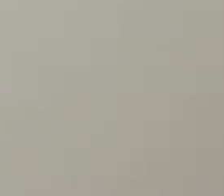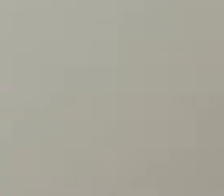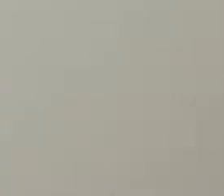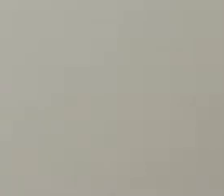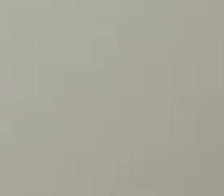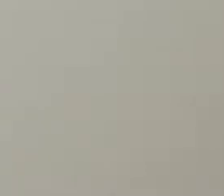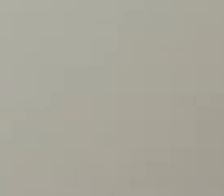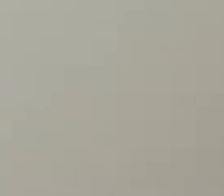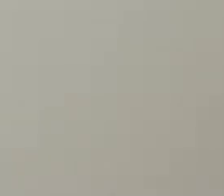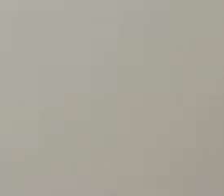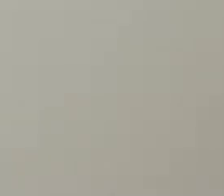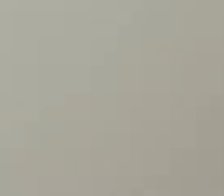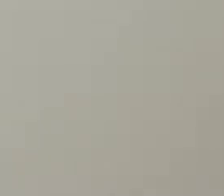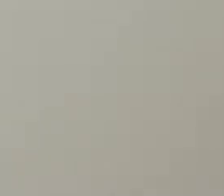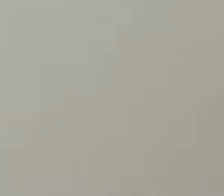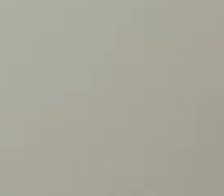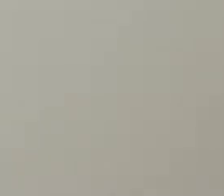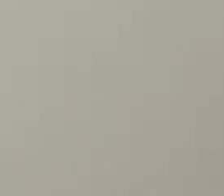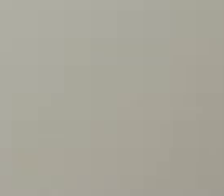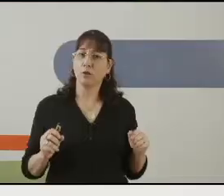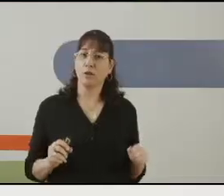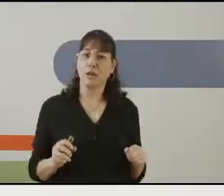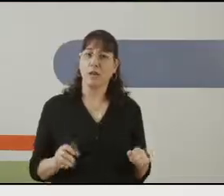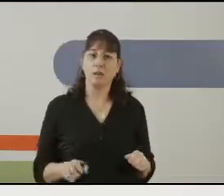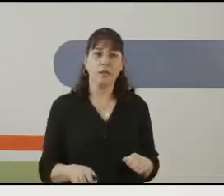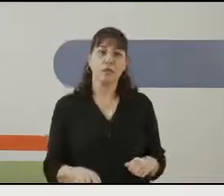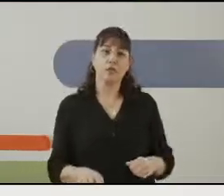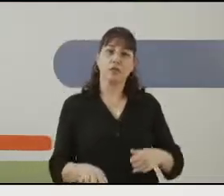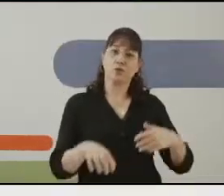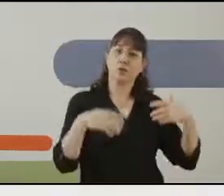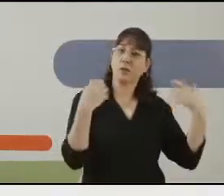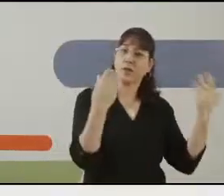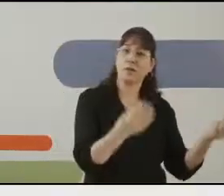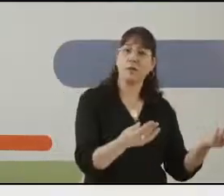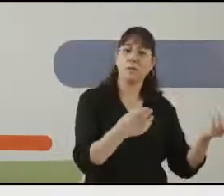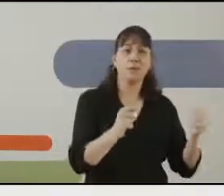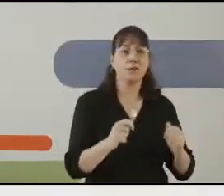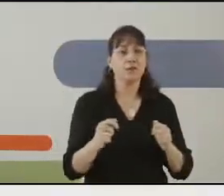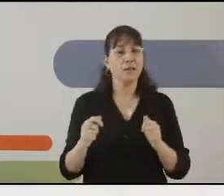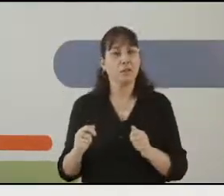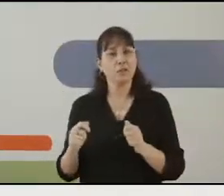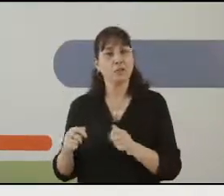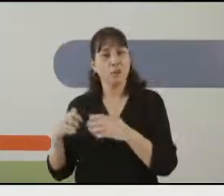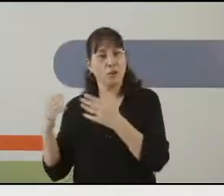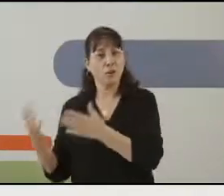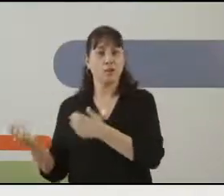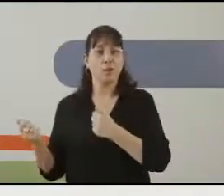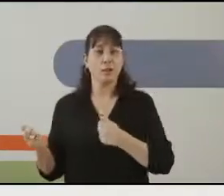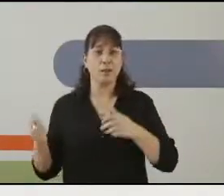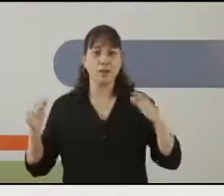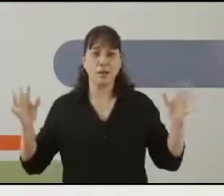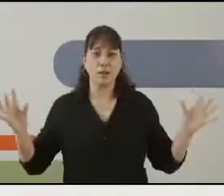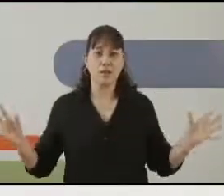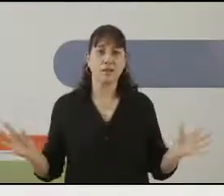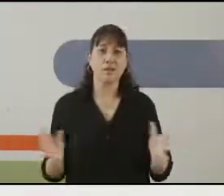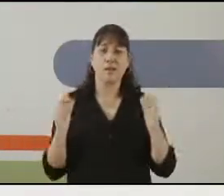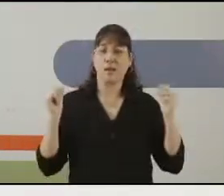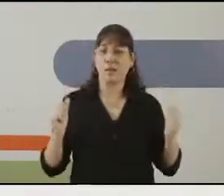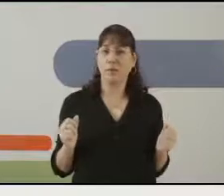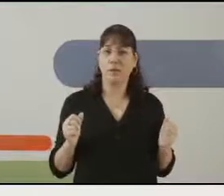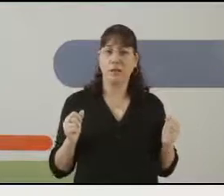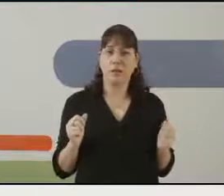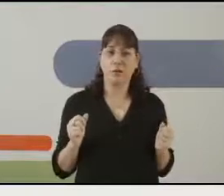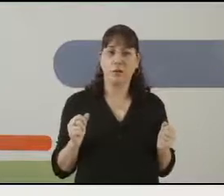ותגידו, אם אני נעזרת בעוד חברה, ואנחנו שתיים, לי יש שתי ידיים, ולי יש עוד שתי ידיים, ביחד זה